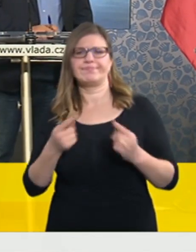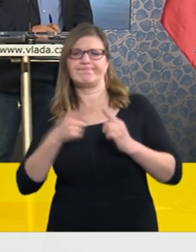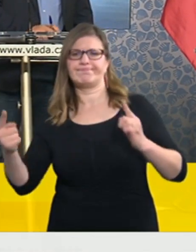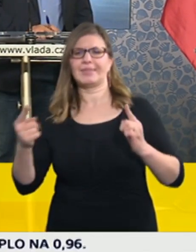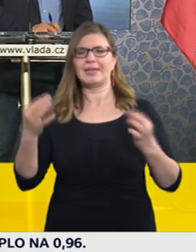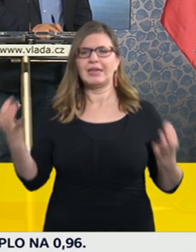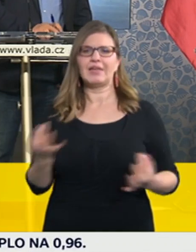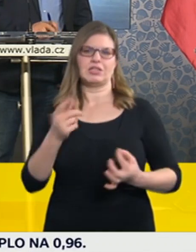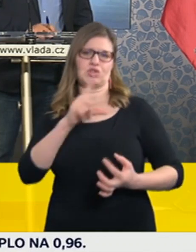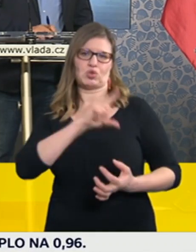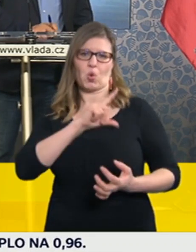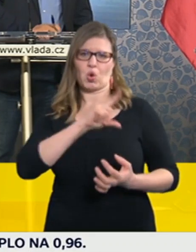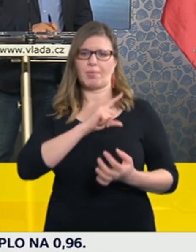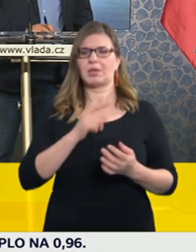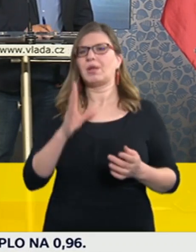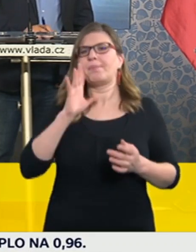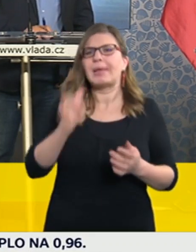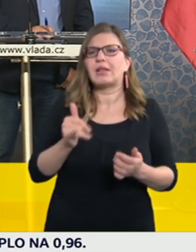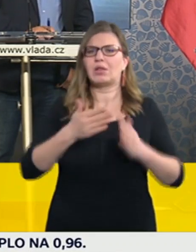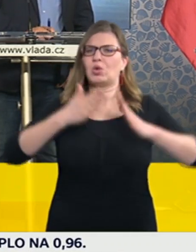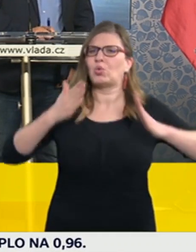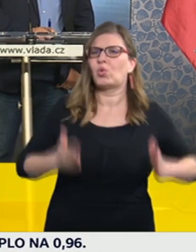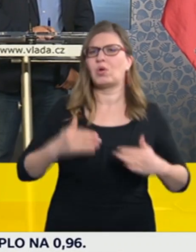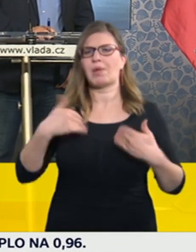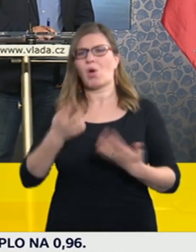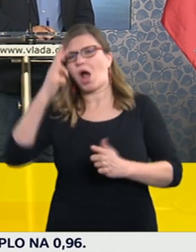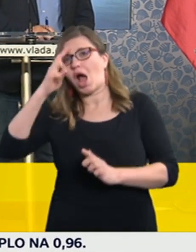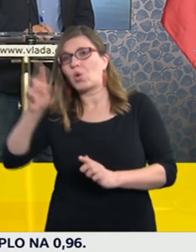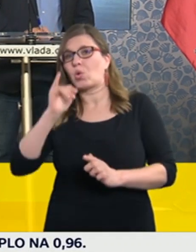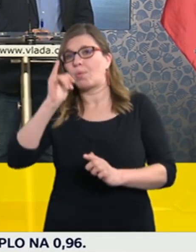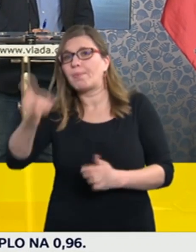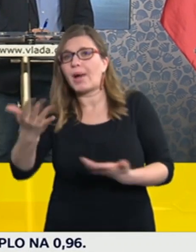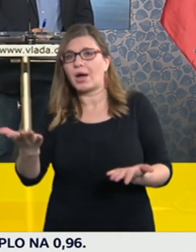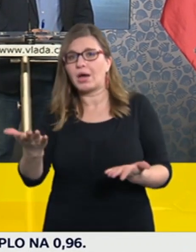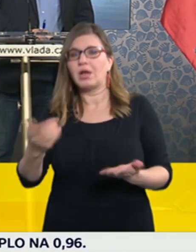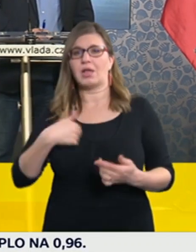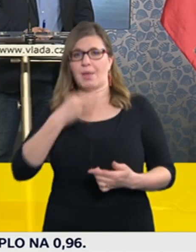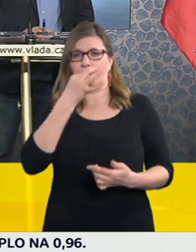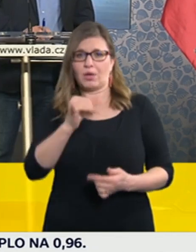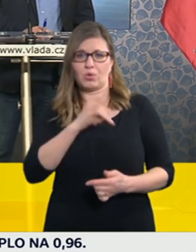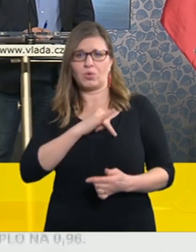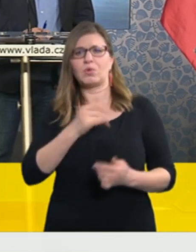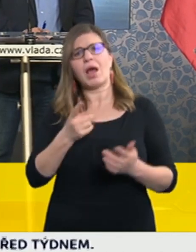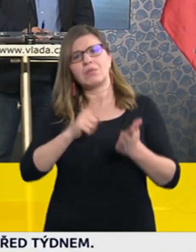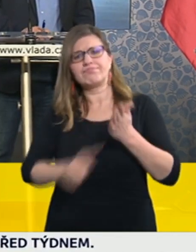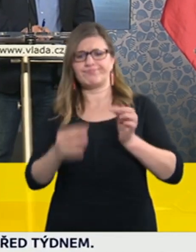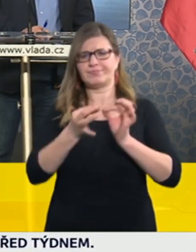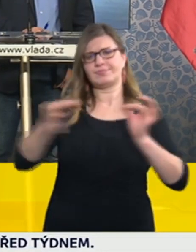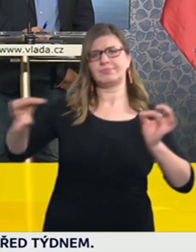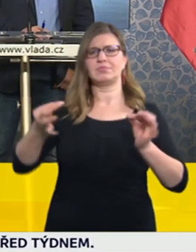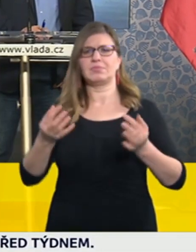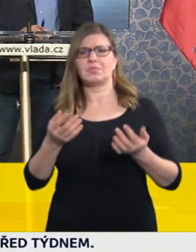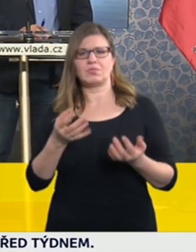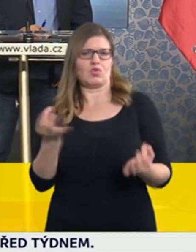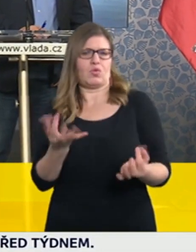prostorách, ať je to u někoho doma nebo u někoho v jeho vlastním rekráčním objektu na nějaké chalupě nebo tak. Děkuji. A ještě jeden